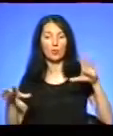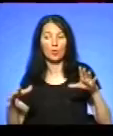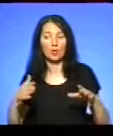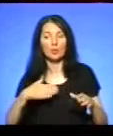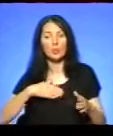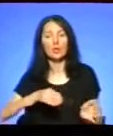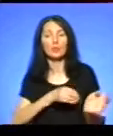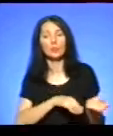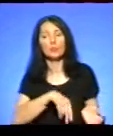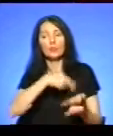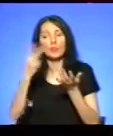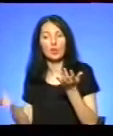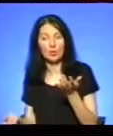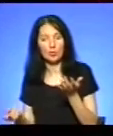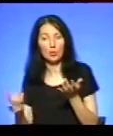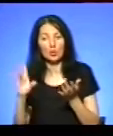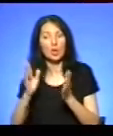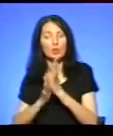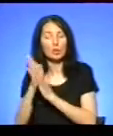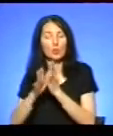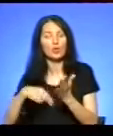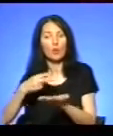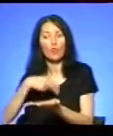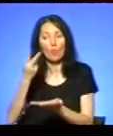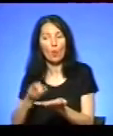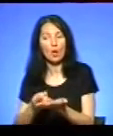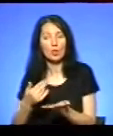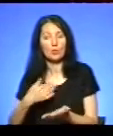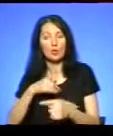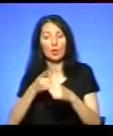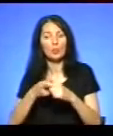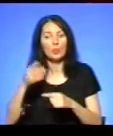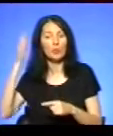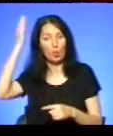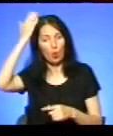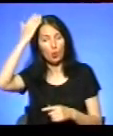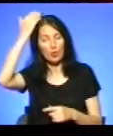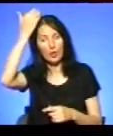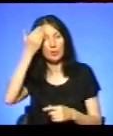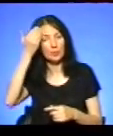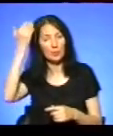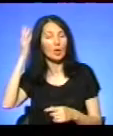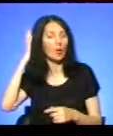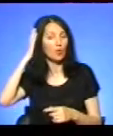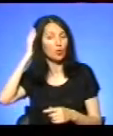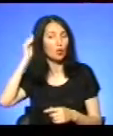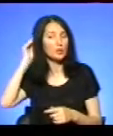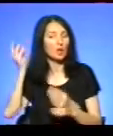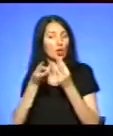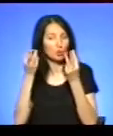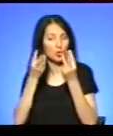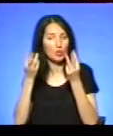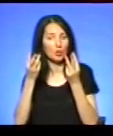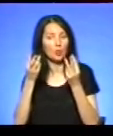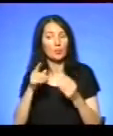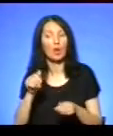кинуло аж сюди на траву, я впала, мені в голові таке волосся обгоріло, то я зараз в стині. А